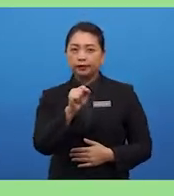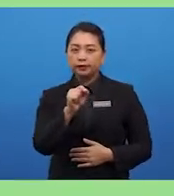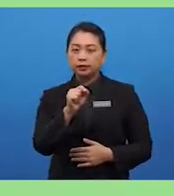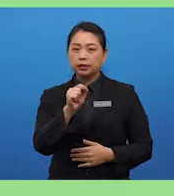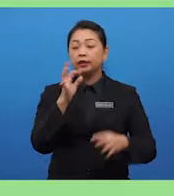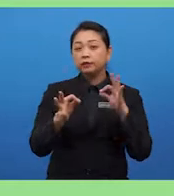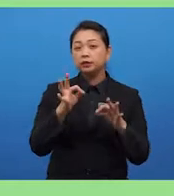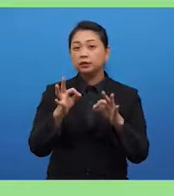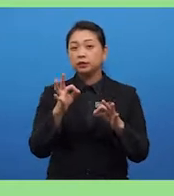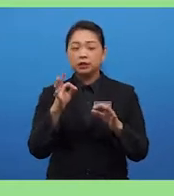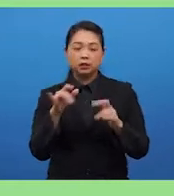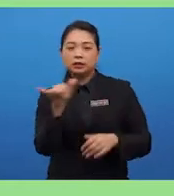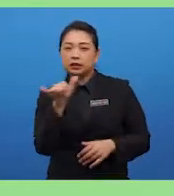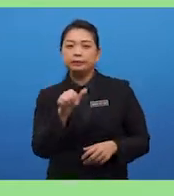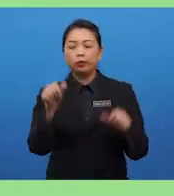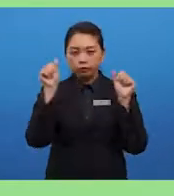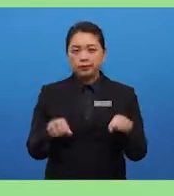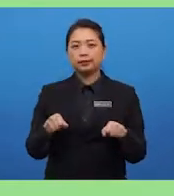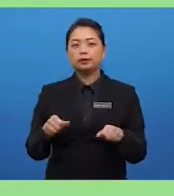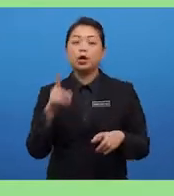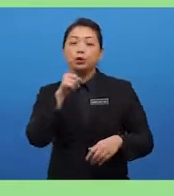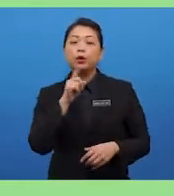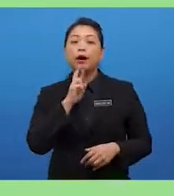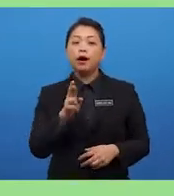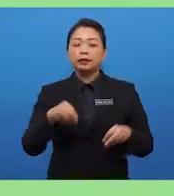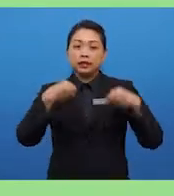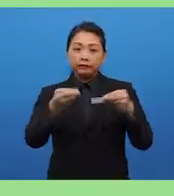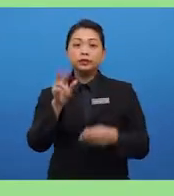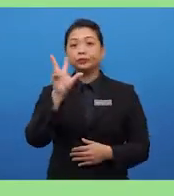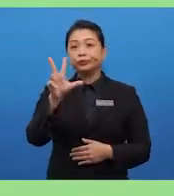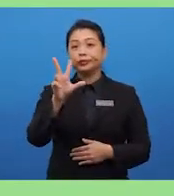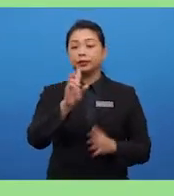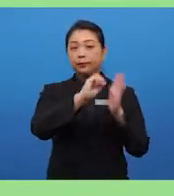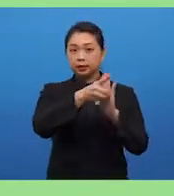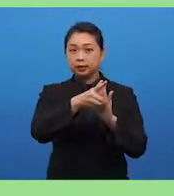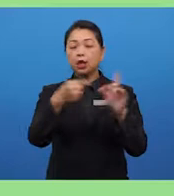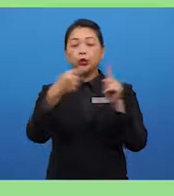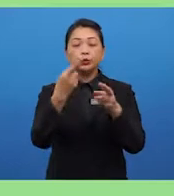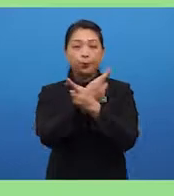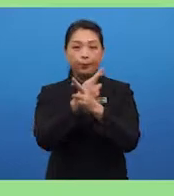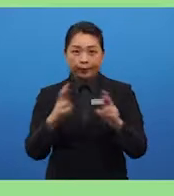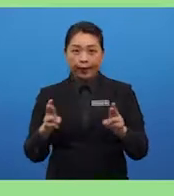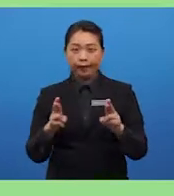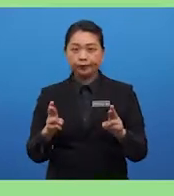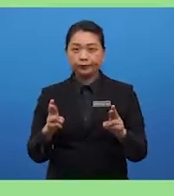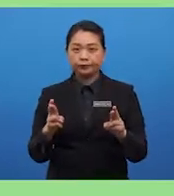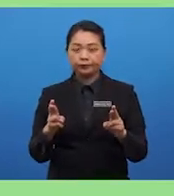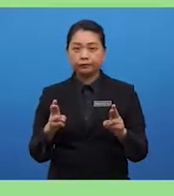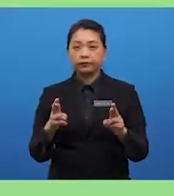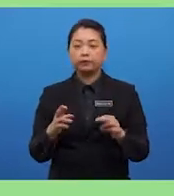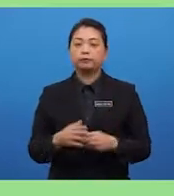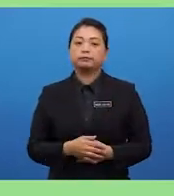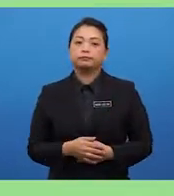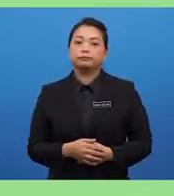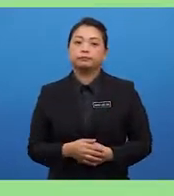group members. You are given 3 minutes to prepare your points after your individual presentation.